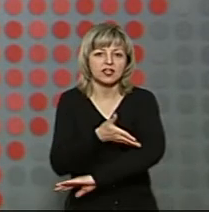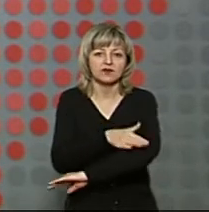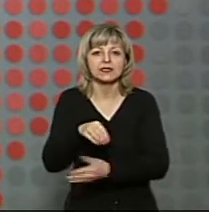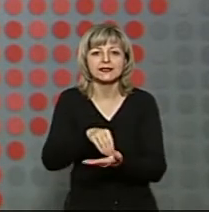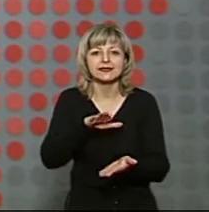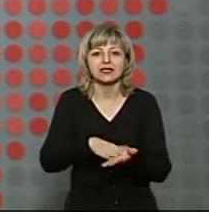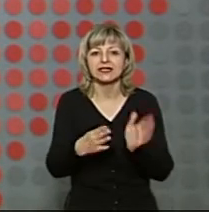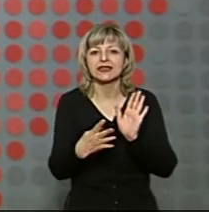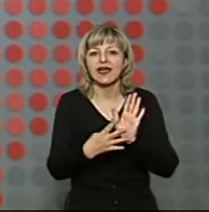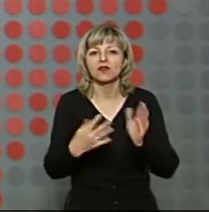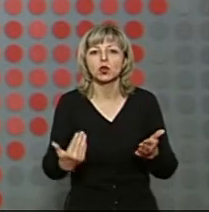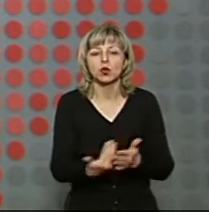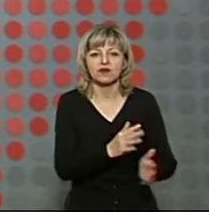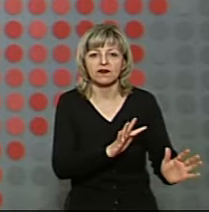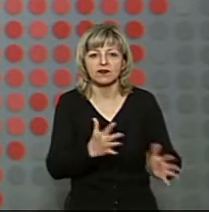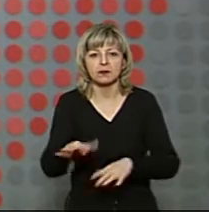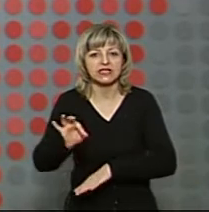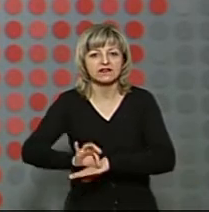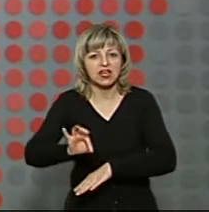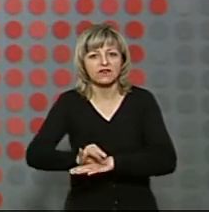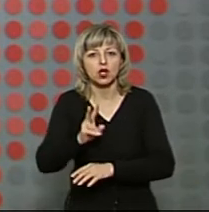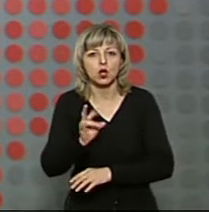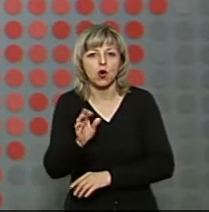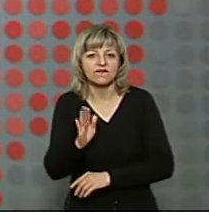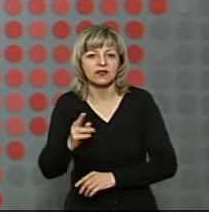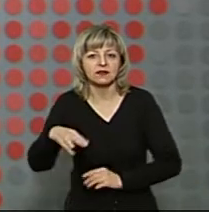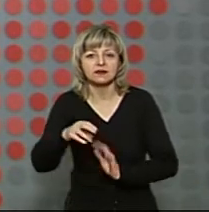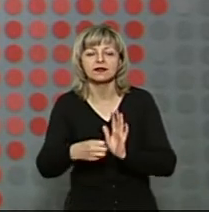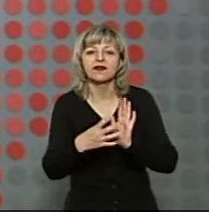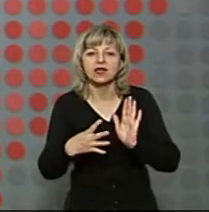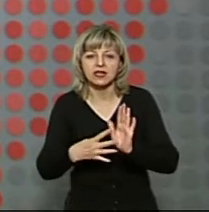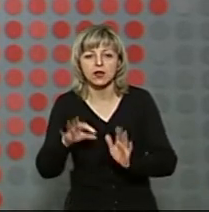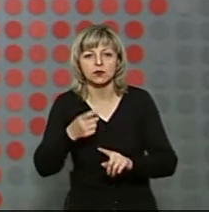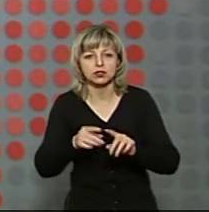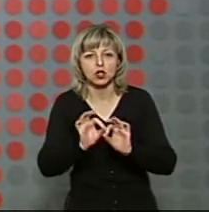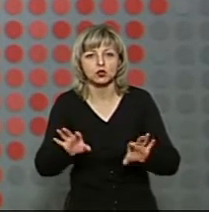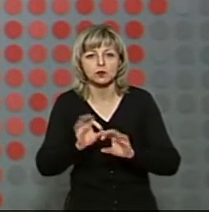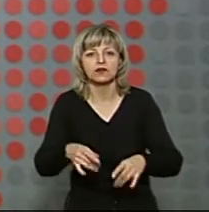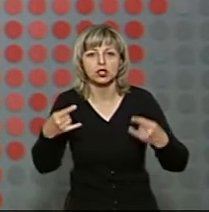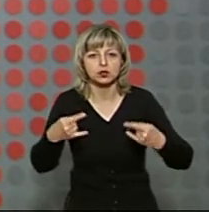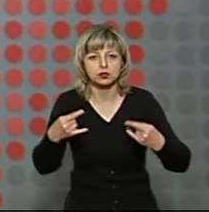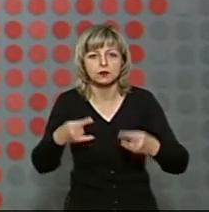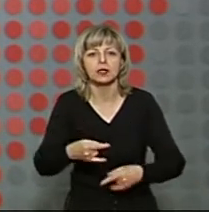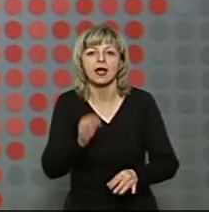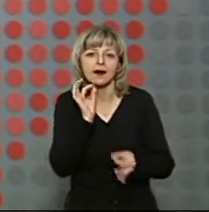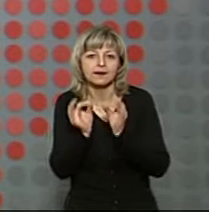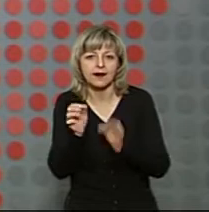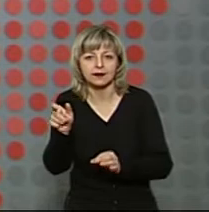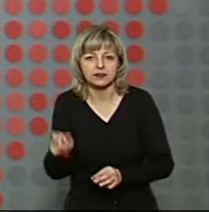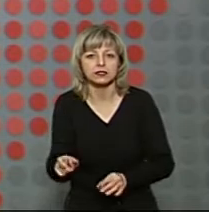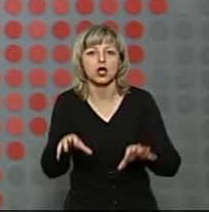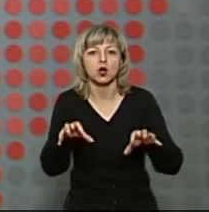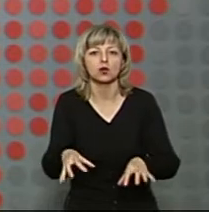зареєстровано 9 нових випадків захворювання на COVID-19. Про це розповіла Суспільному радниця голови ОДА